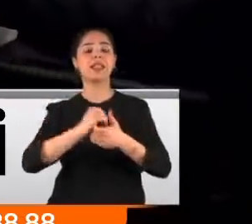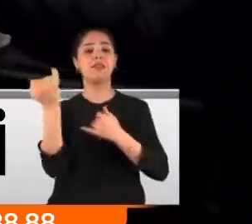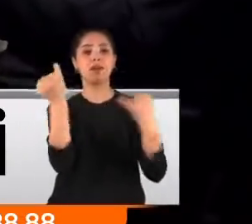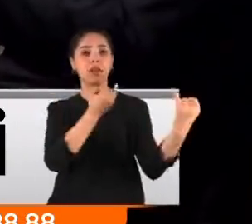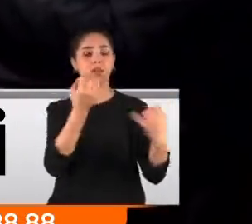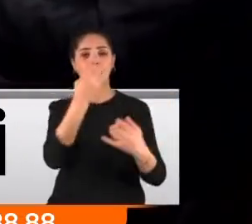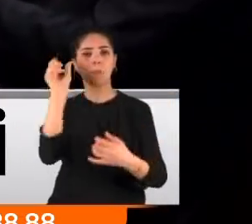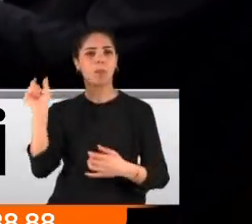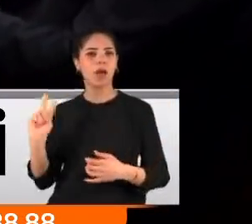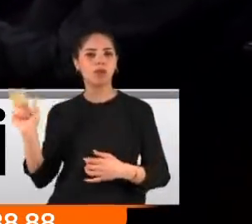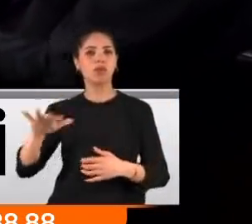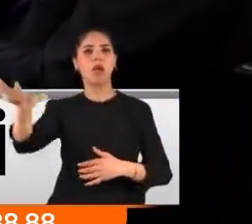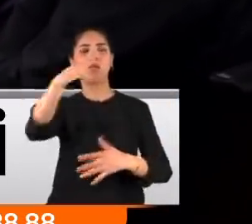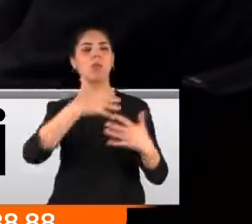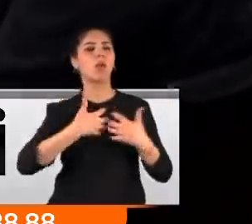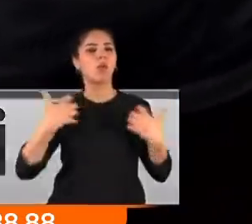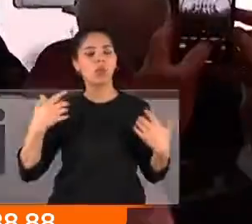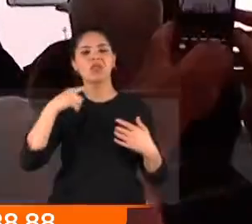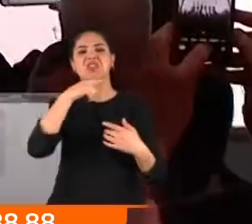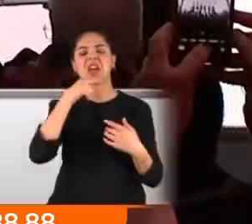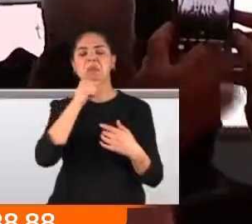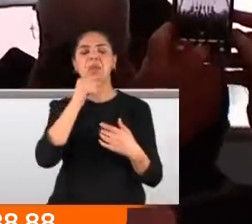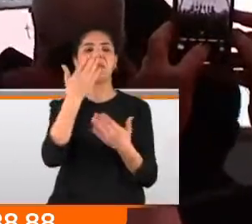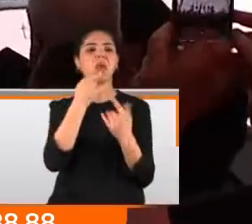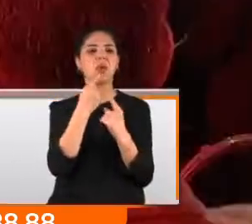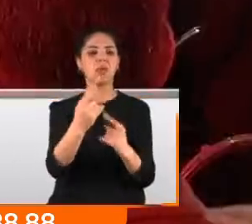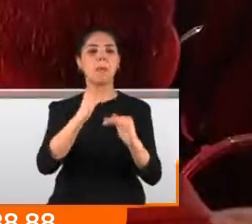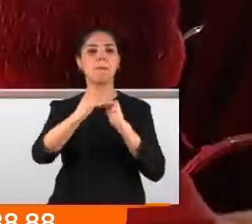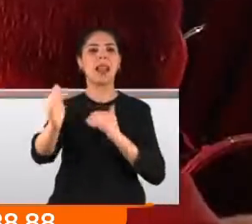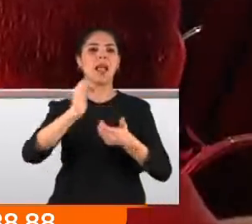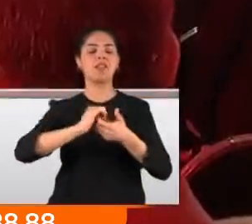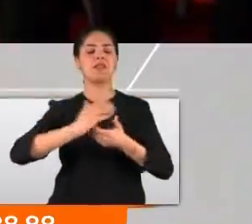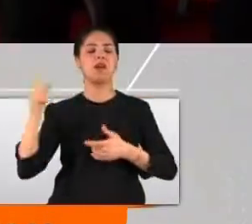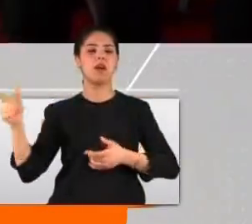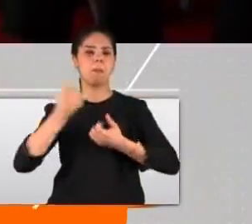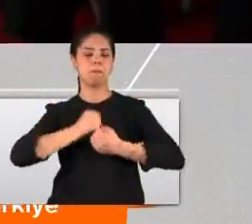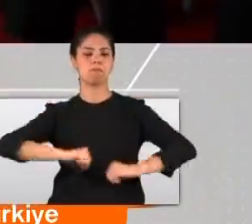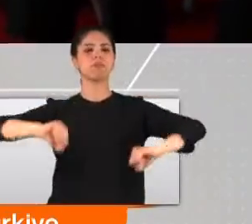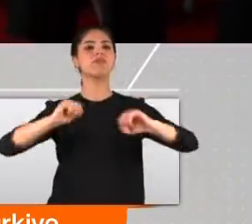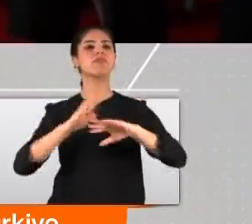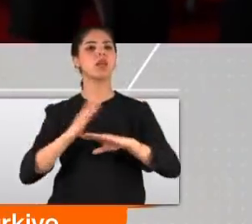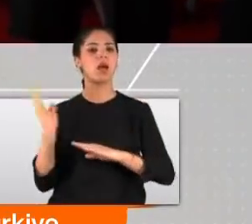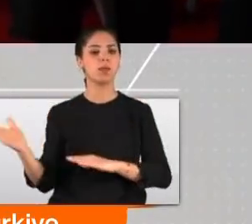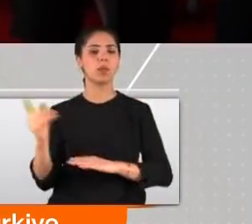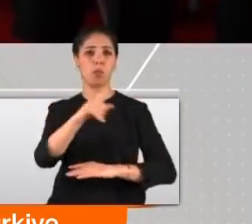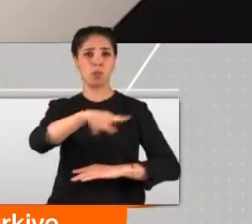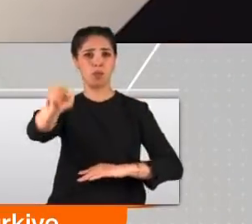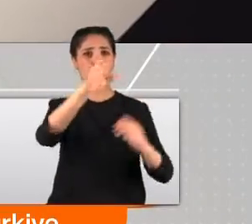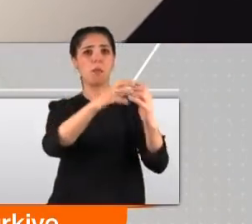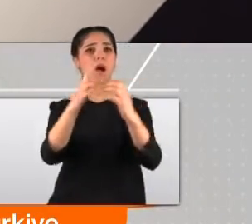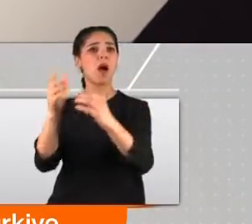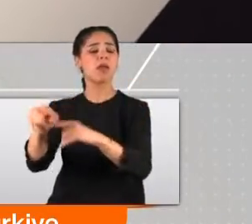Bahçeli birbirlerine güvenleri de samimiyetleri de yok diyerek Millet İttifakı'na meydan okudu. Küsürat partileri ne